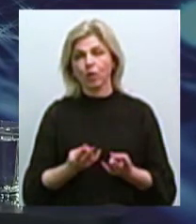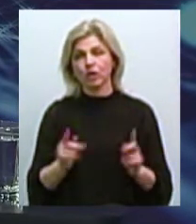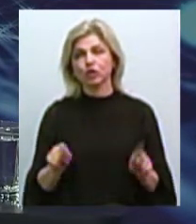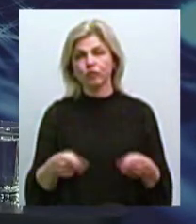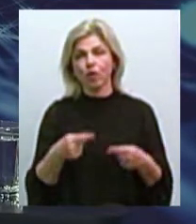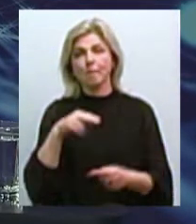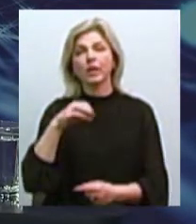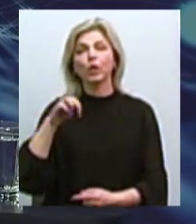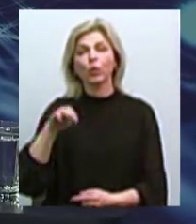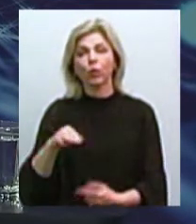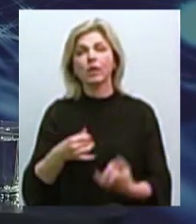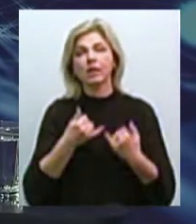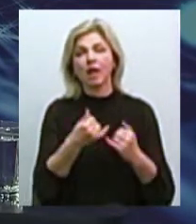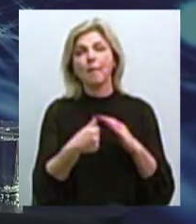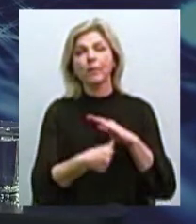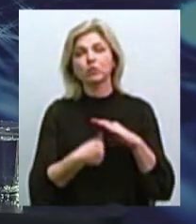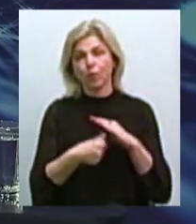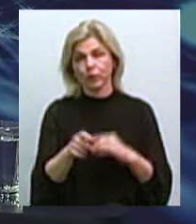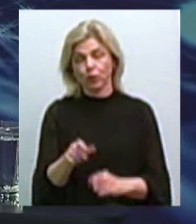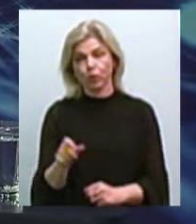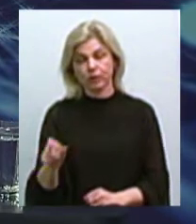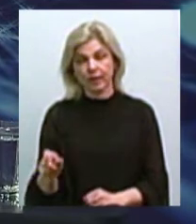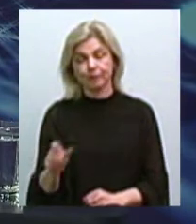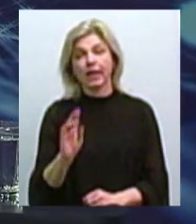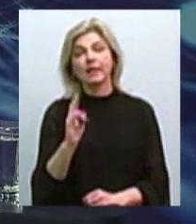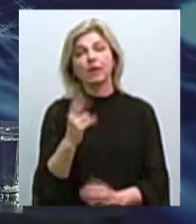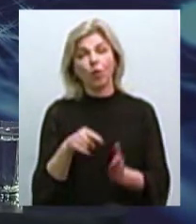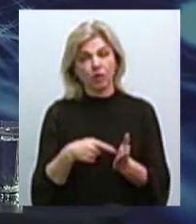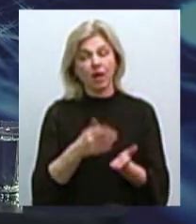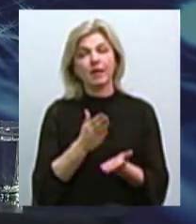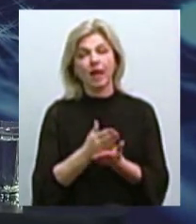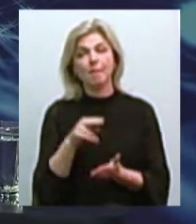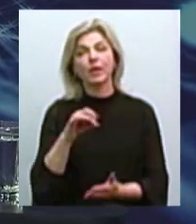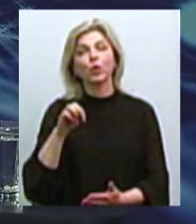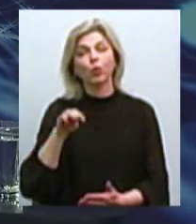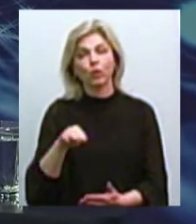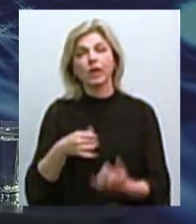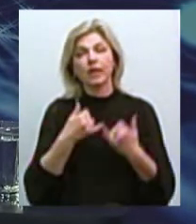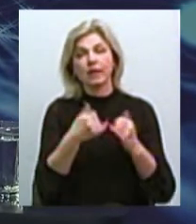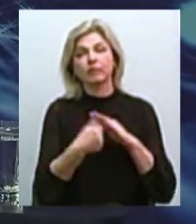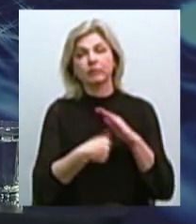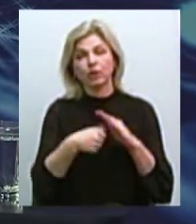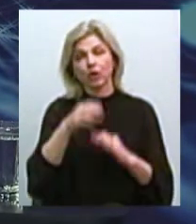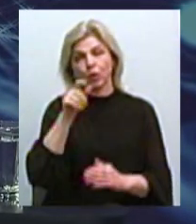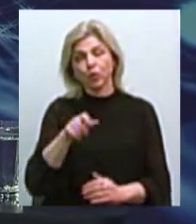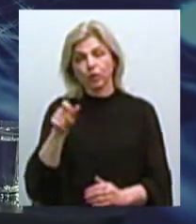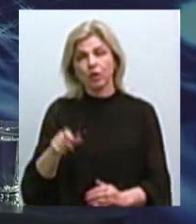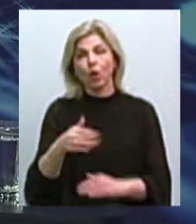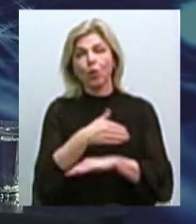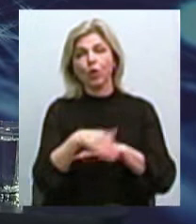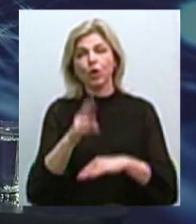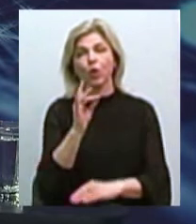притулку для бездомних людей. Втім, в Миколаєві вже існує притулок для безпритульних чоловіків по вулиці Круговій.